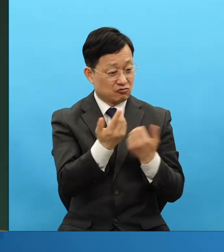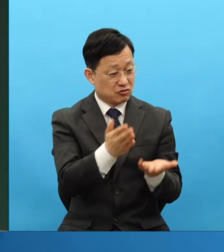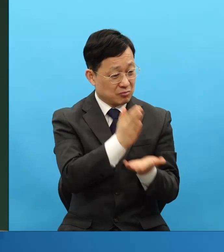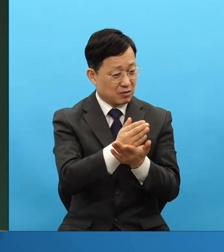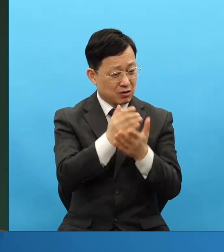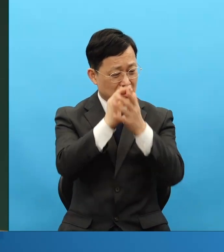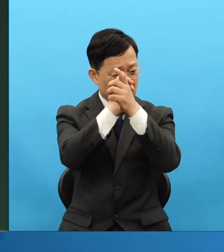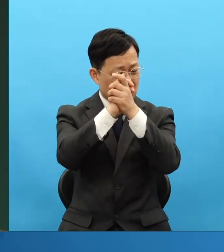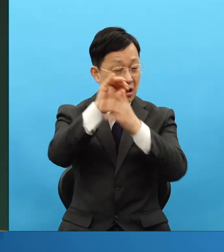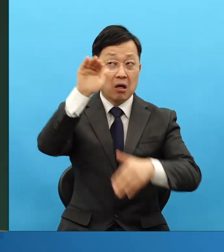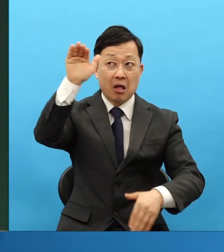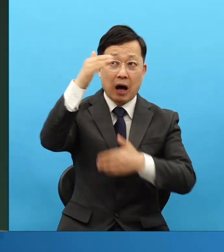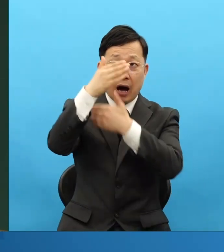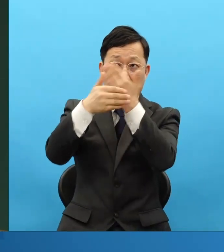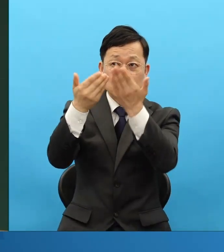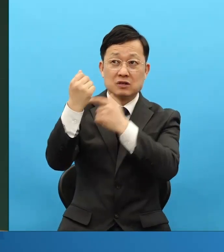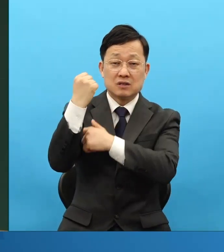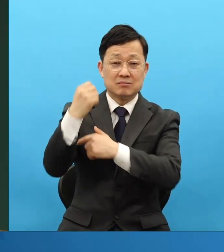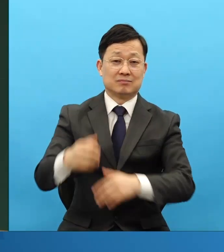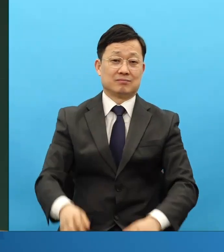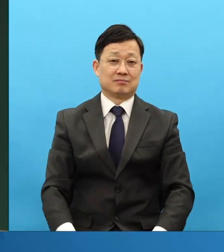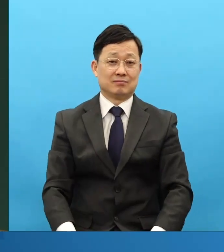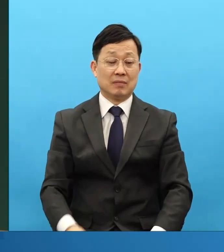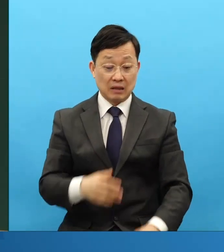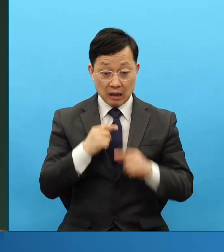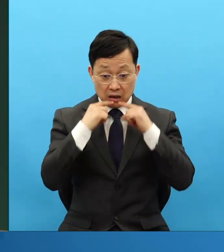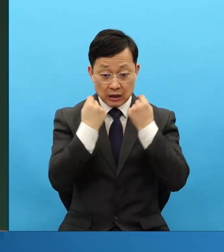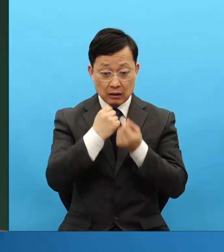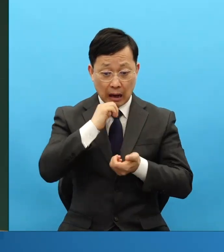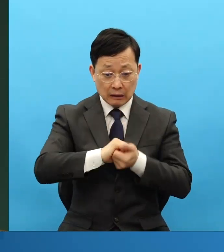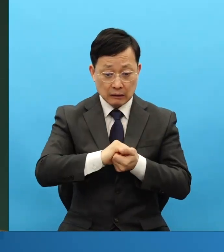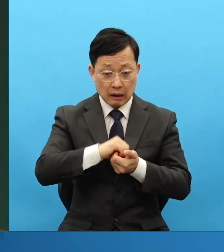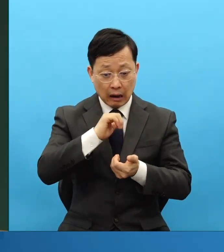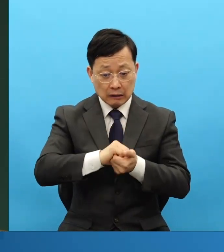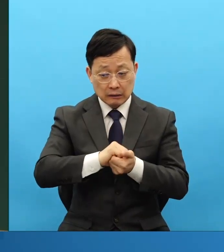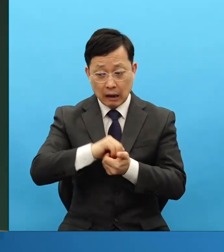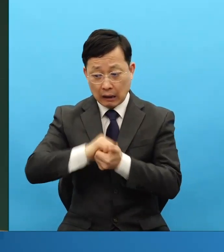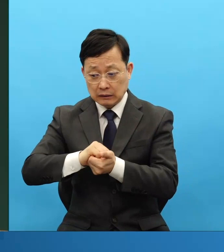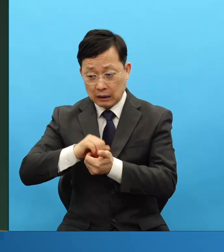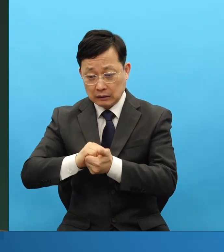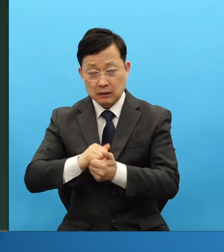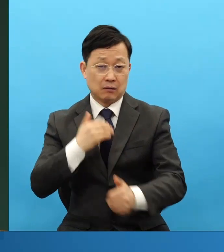우리의 힘은 한 개 옵니다. 한 개 오면 못해요. 어디야 돼요?